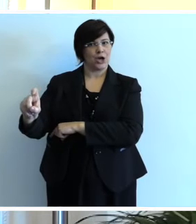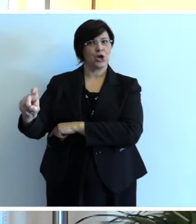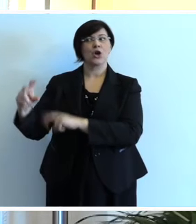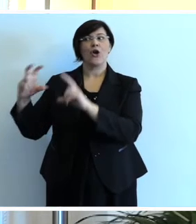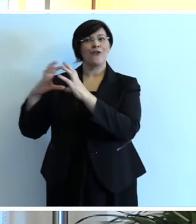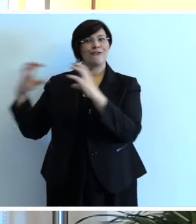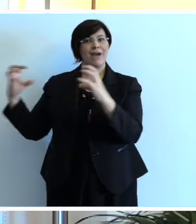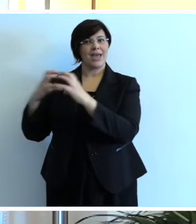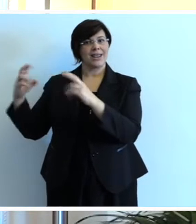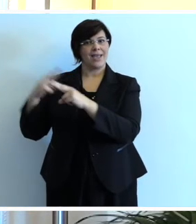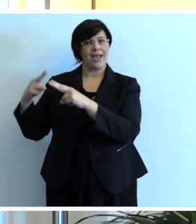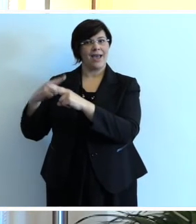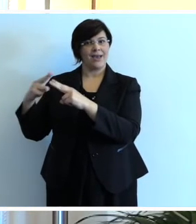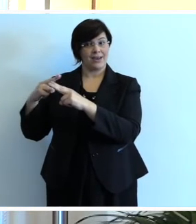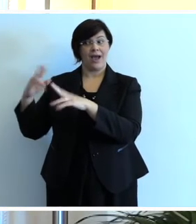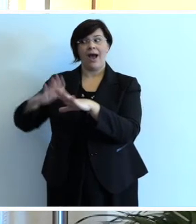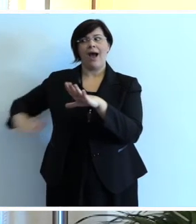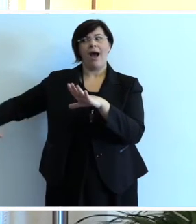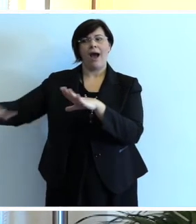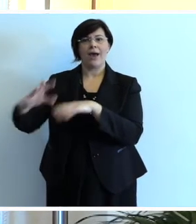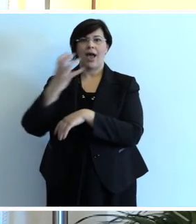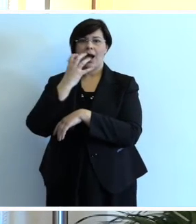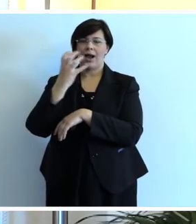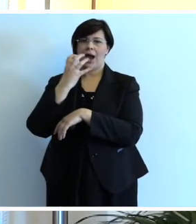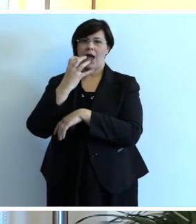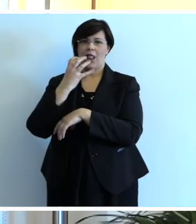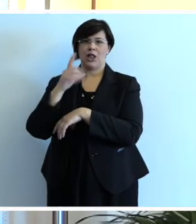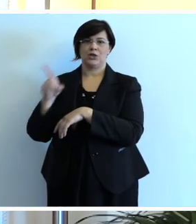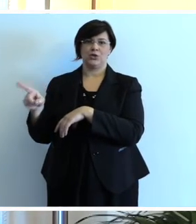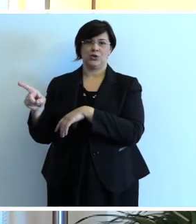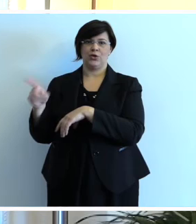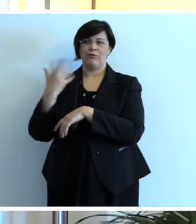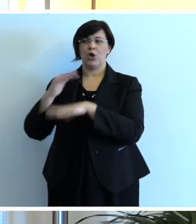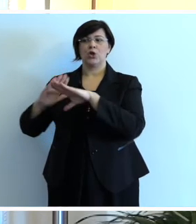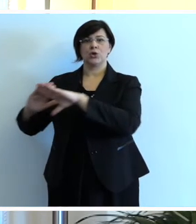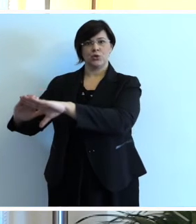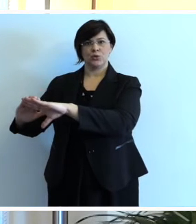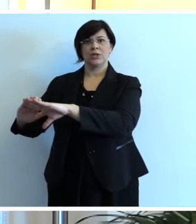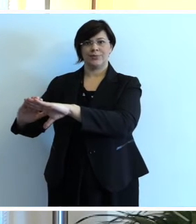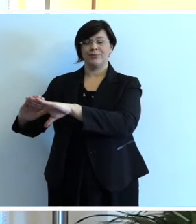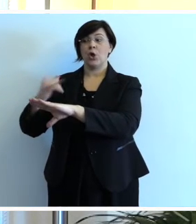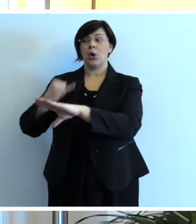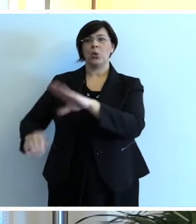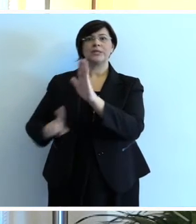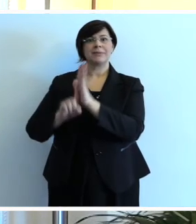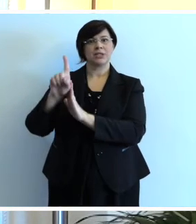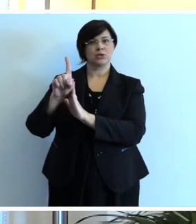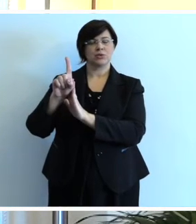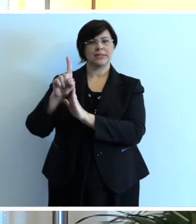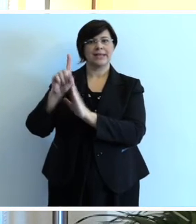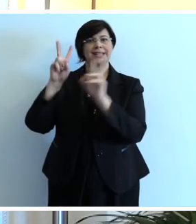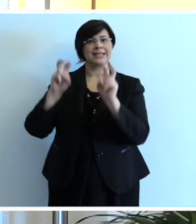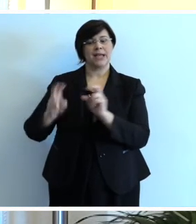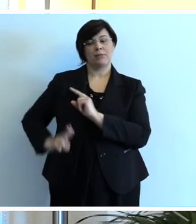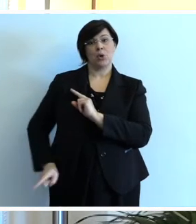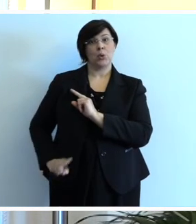la feriera, perché è'area calda ormai, anche con gli ultimi risultati che abbiamo avuto, con le analisi dell'urina dei